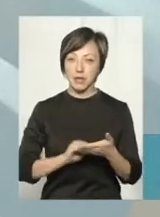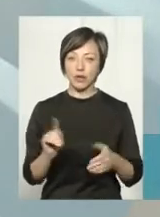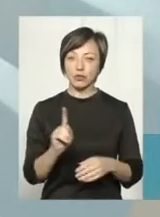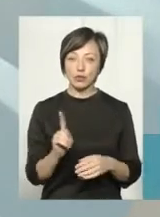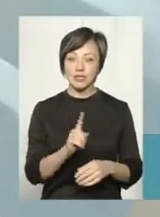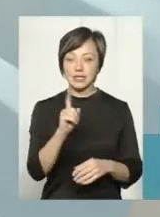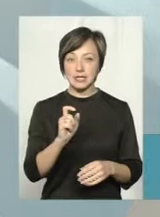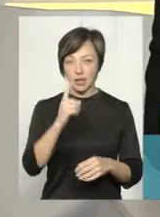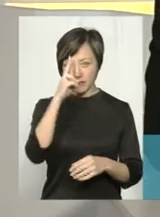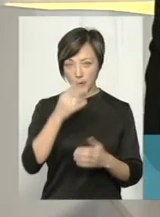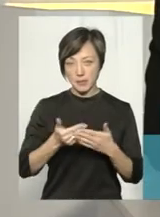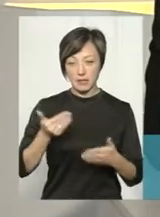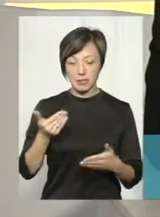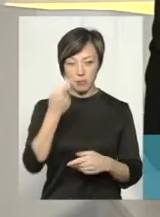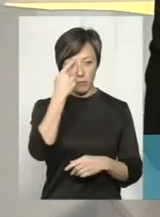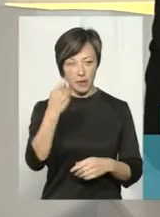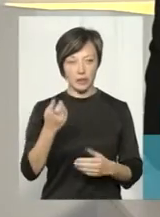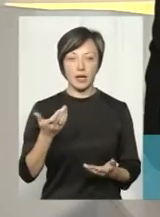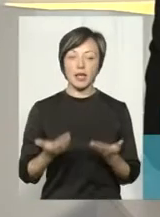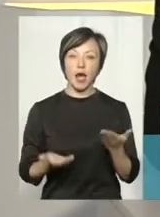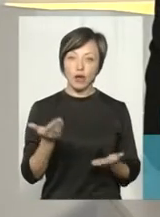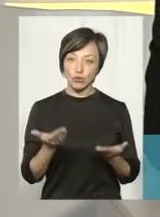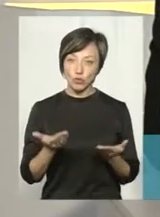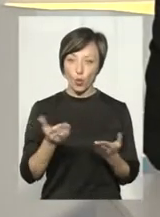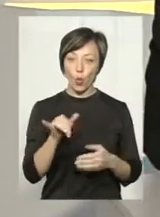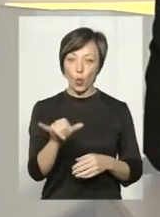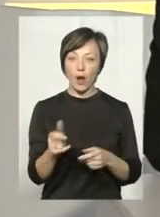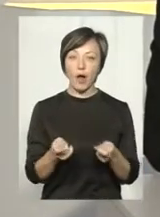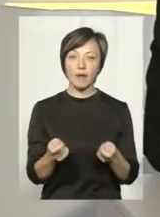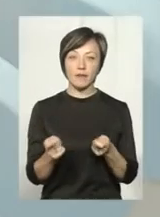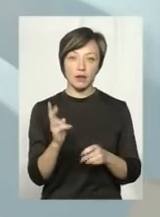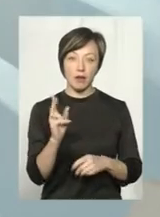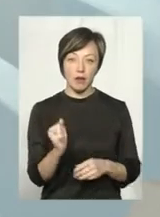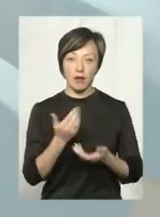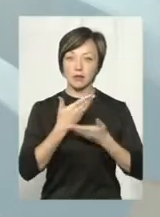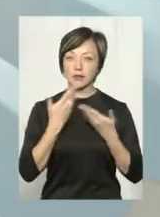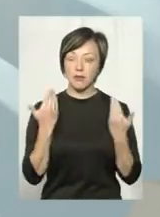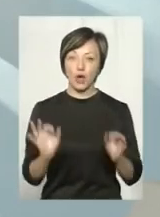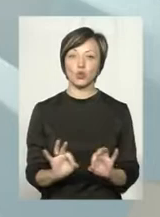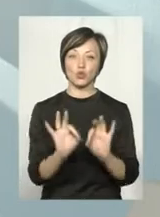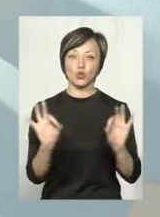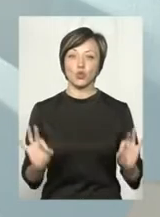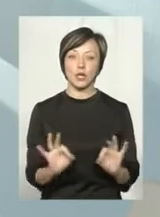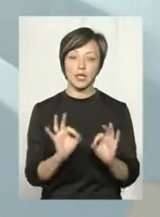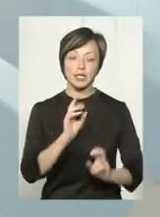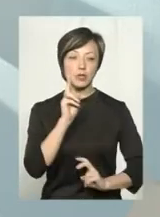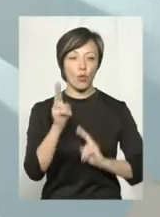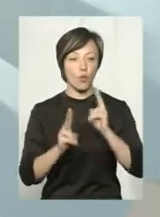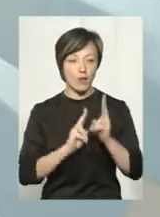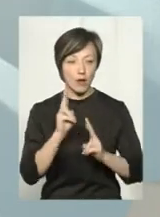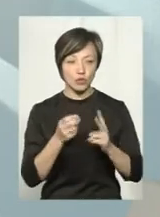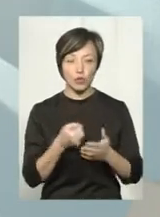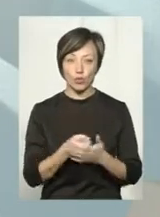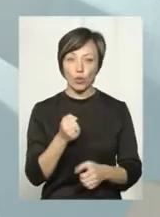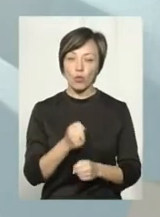що за 2 місяці попередити. Якщо ж у керівника немає жодних зауважень до